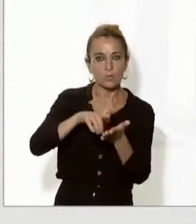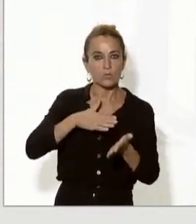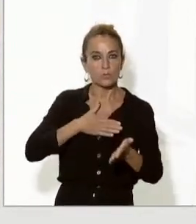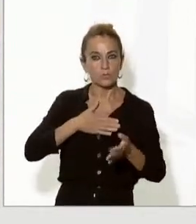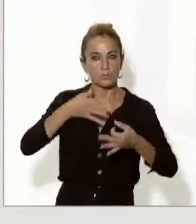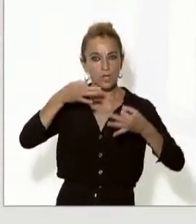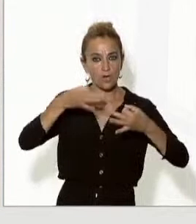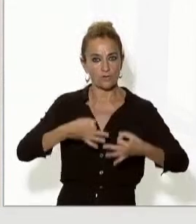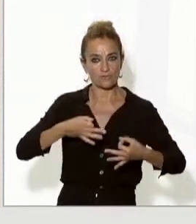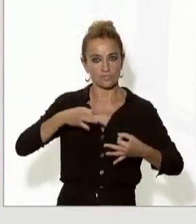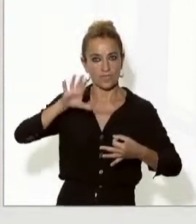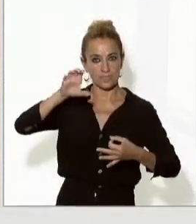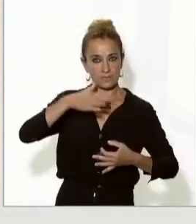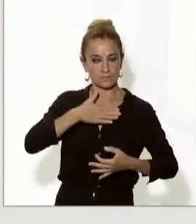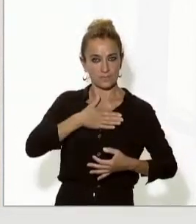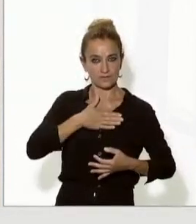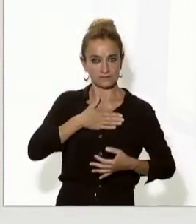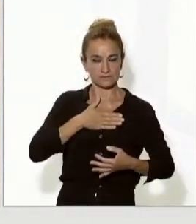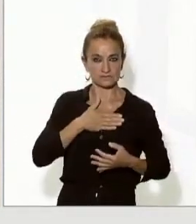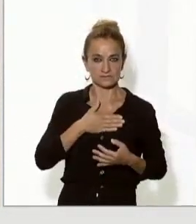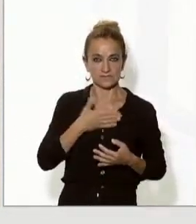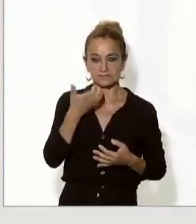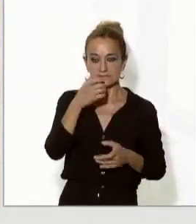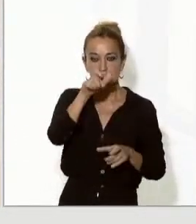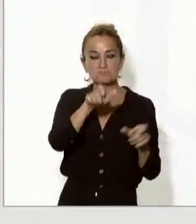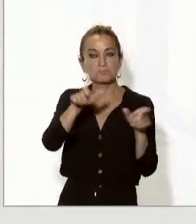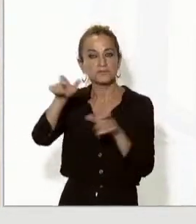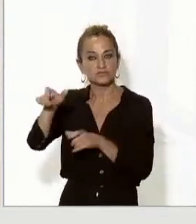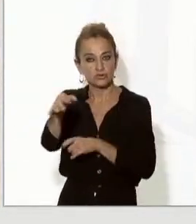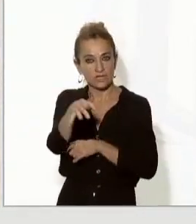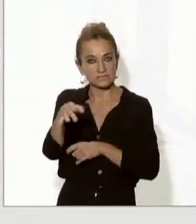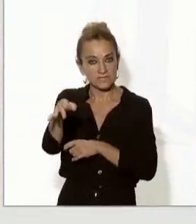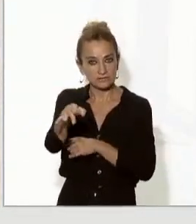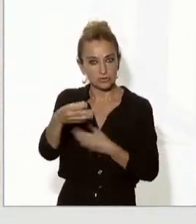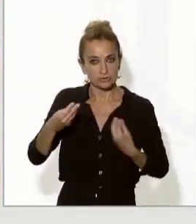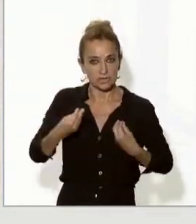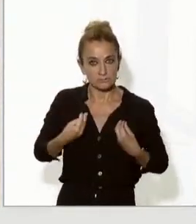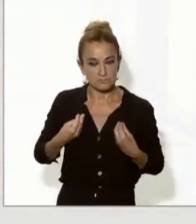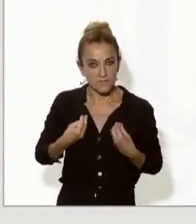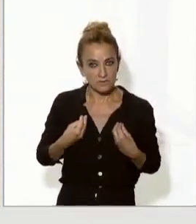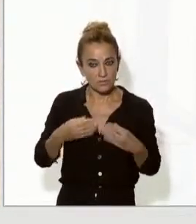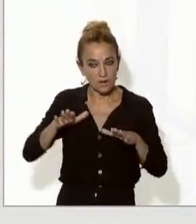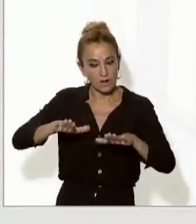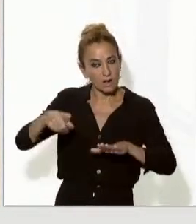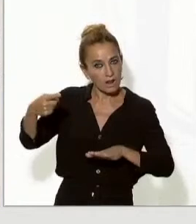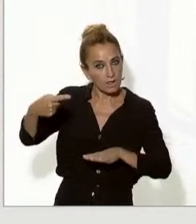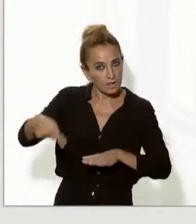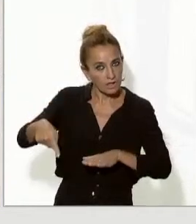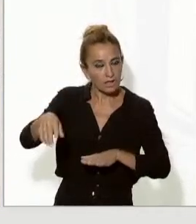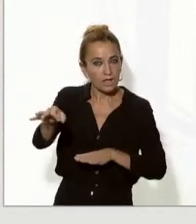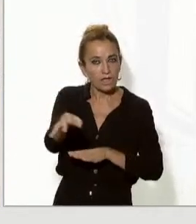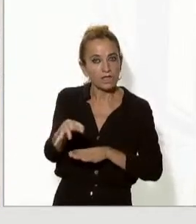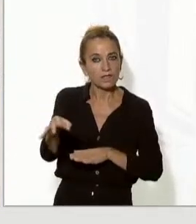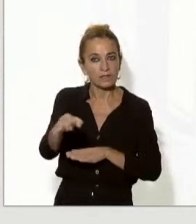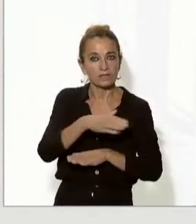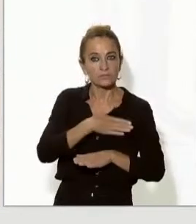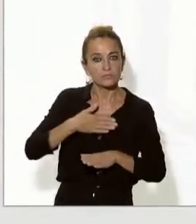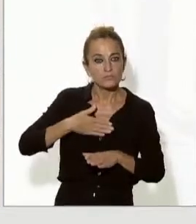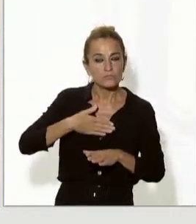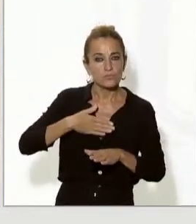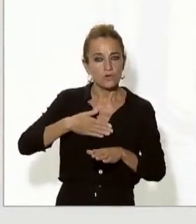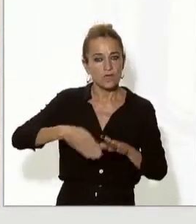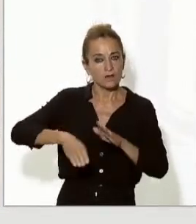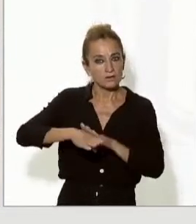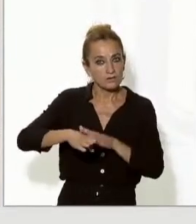nostre país però en el cas que aquelles persones que estan a Andorra que viuen a Andorra que resideixen a Andorra vulguin obtenir la renovació de la seva residència